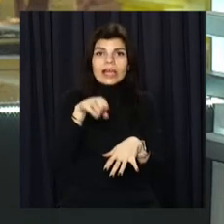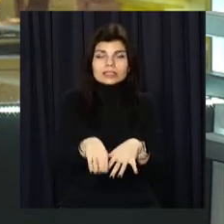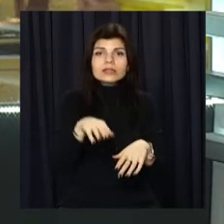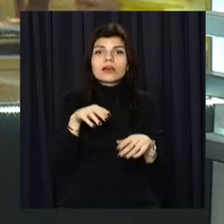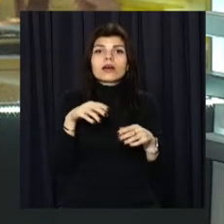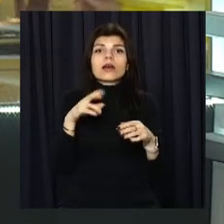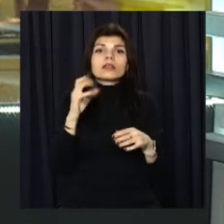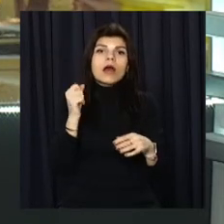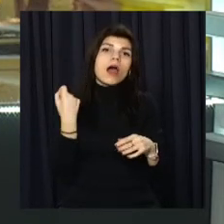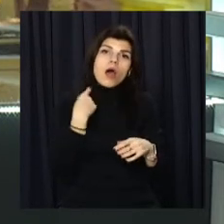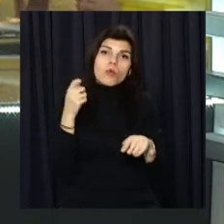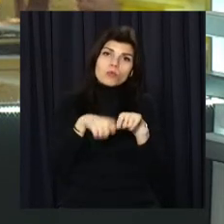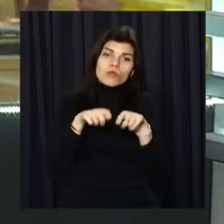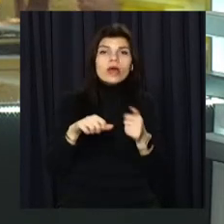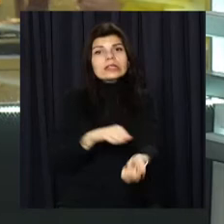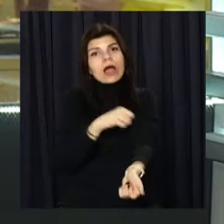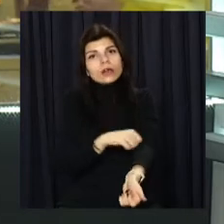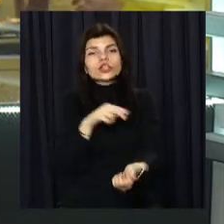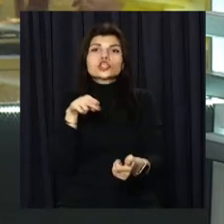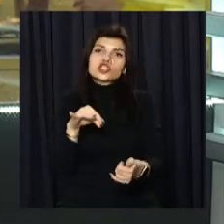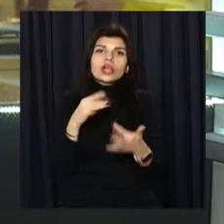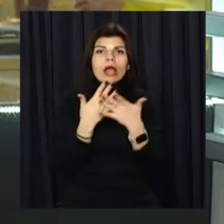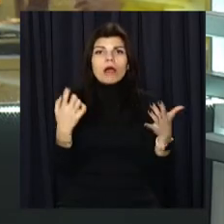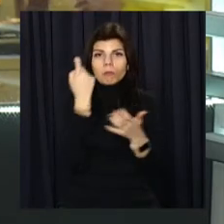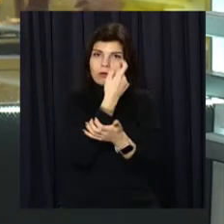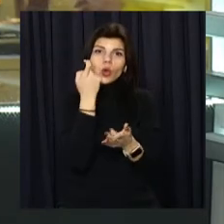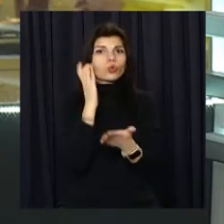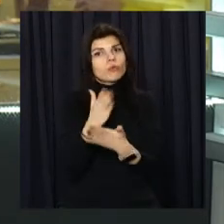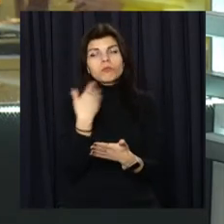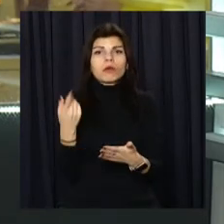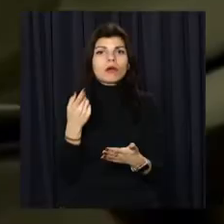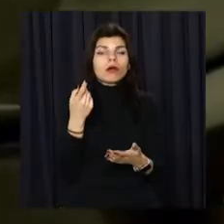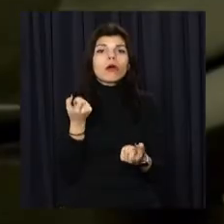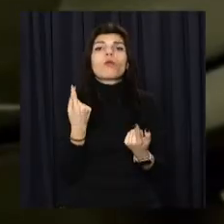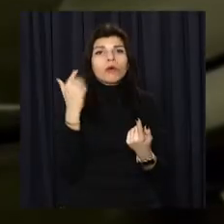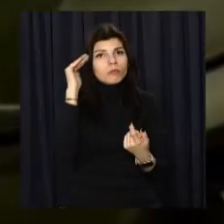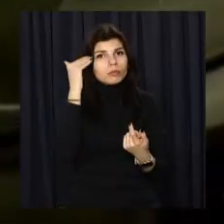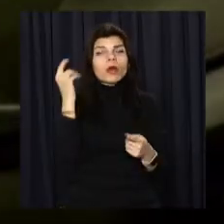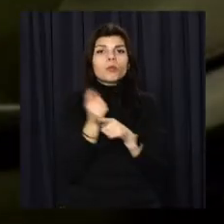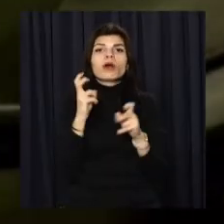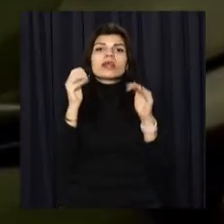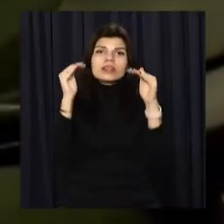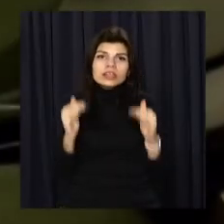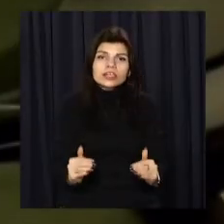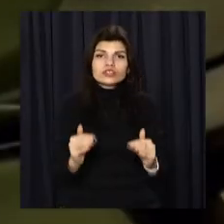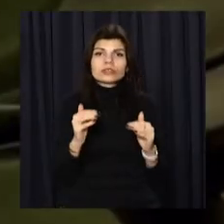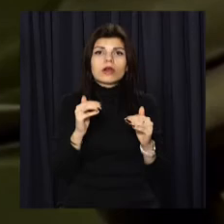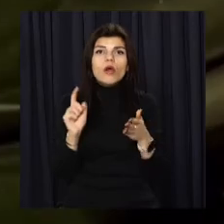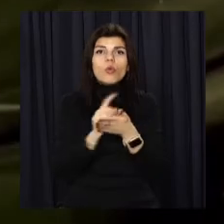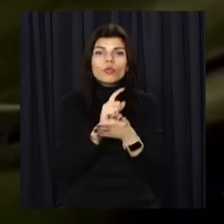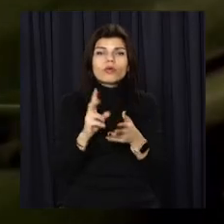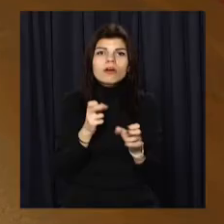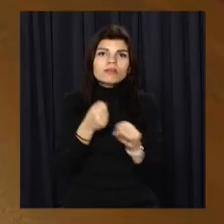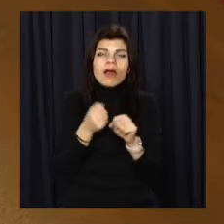водіїв на алкогольне, наркотичне чи інше сп'яніння. Мета новації – знизити рівень дорожньо-транспортного